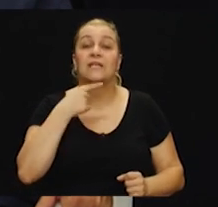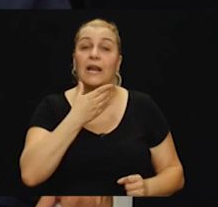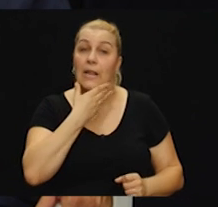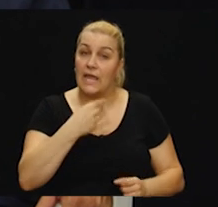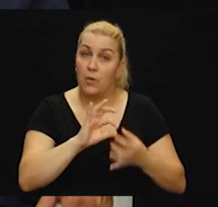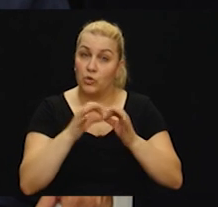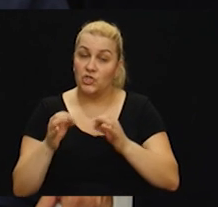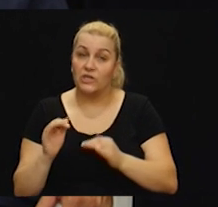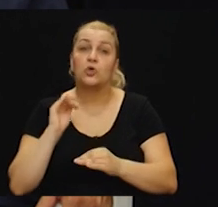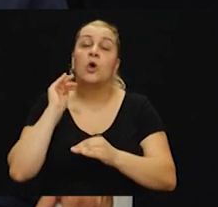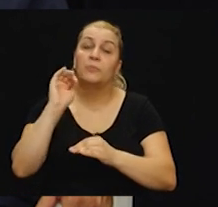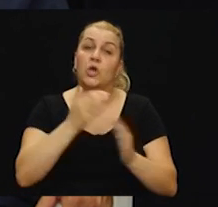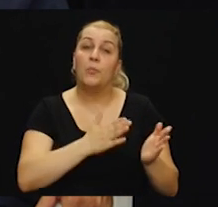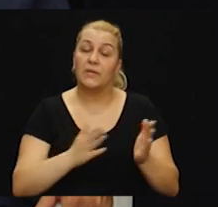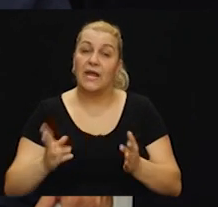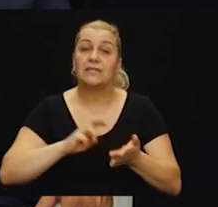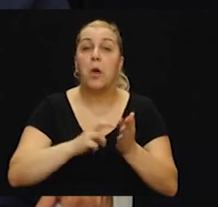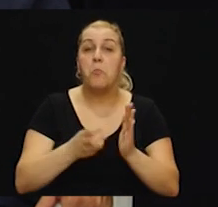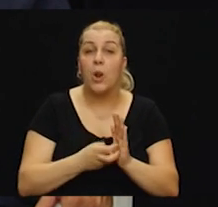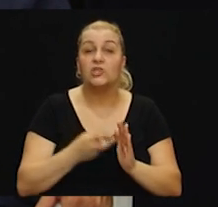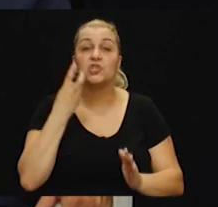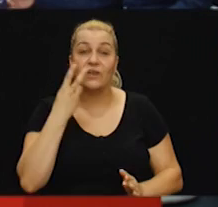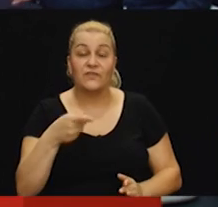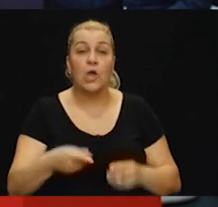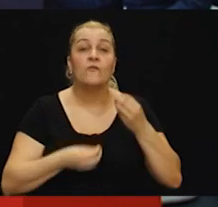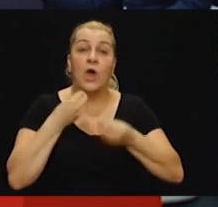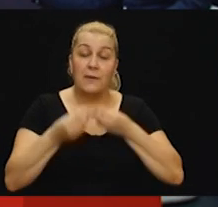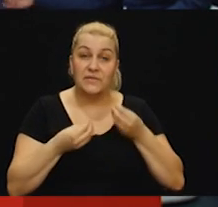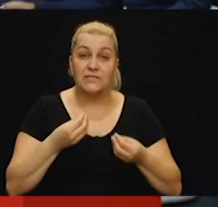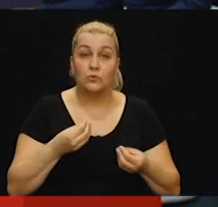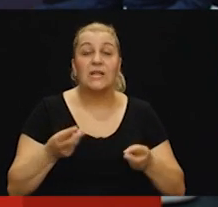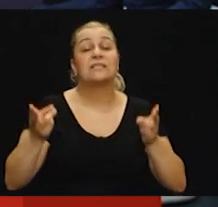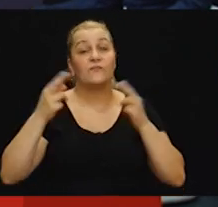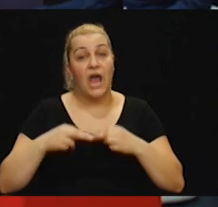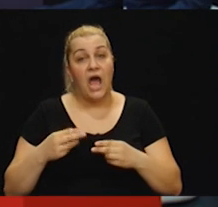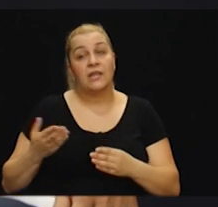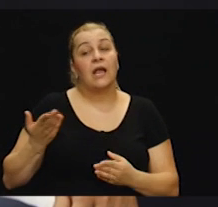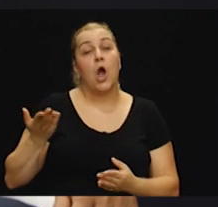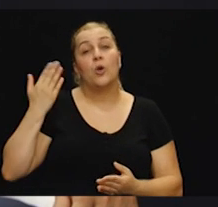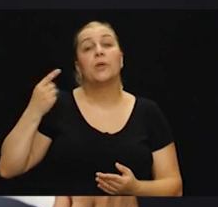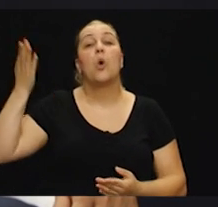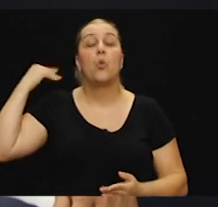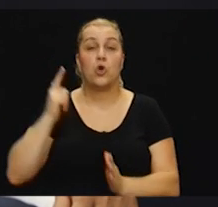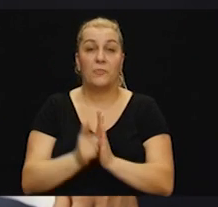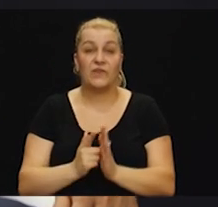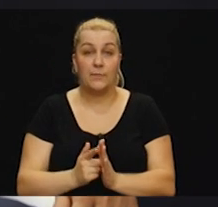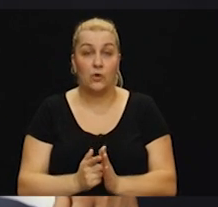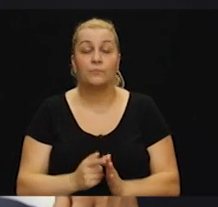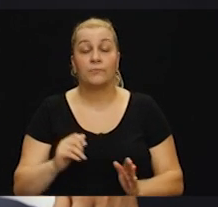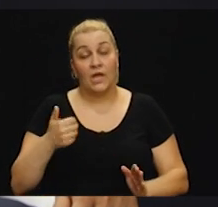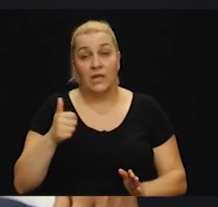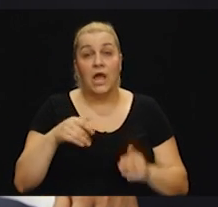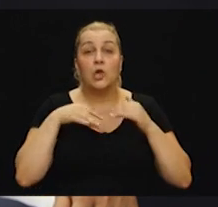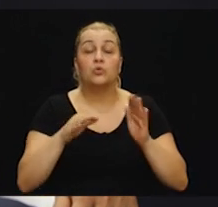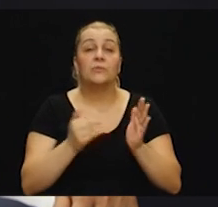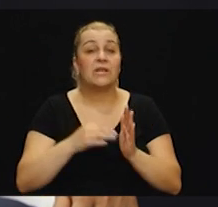rečenicu, da bi bio red da napokon i političari pogledaju koju emisiju, da se malo vrate oni u kontekst tog vremena. Ma da, tribaju